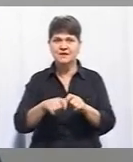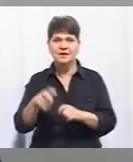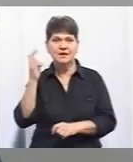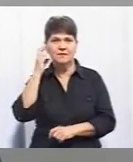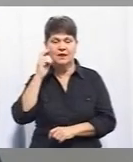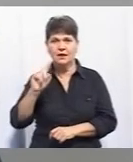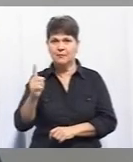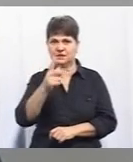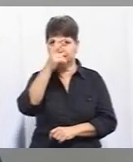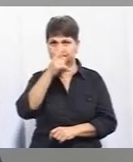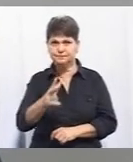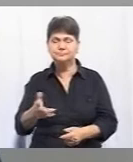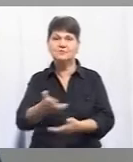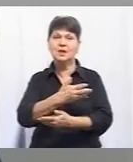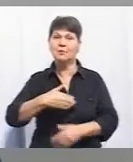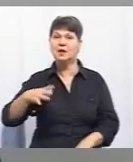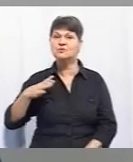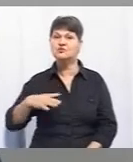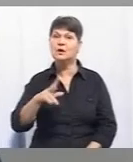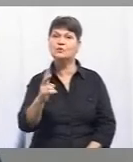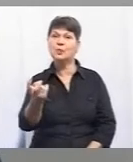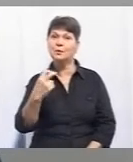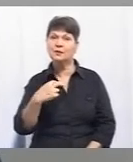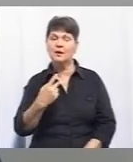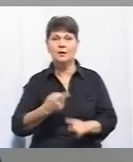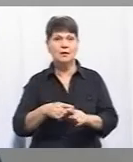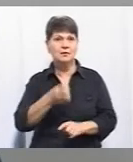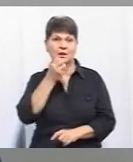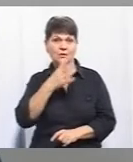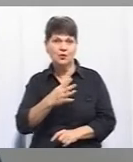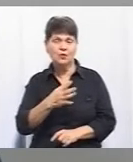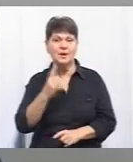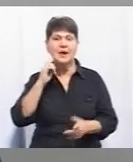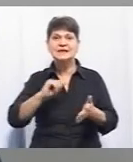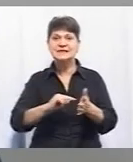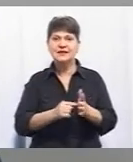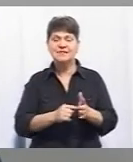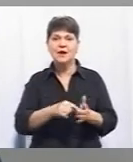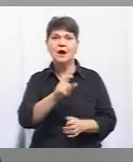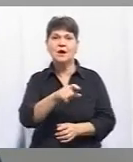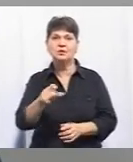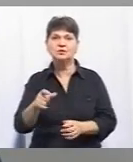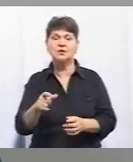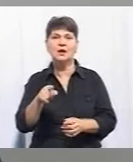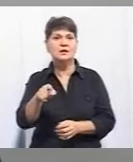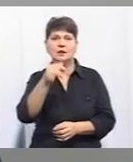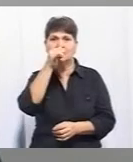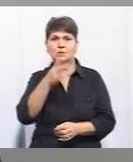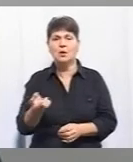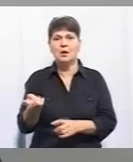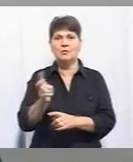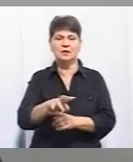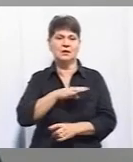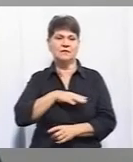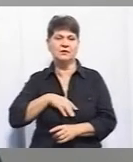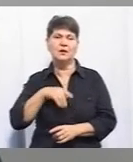перші три місяці ми чекали, хто до нас прийде, і це спрацювало дуже добре, тому що для цієї цільової аудиторії потрібно вибудувати довіру. Ти не можеш просто прийти до ветерана і